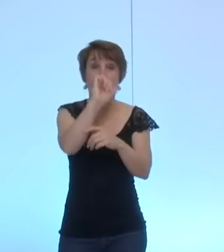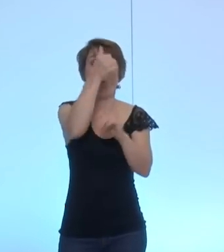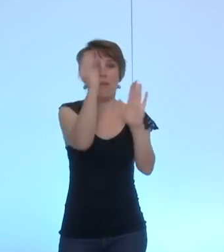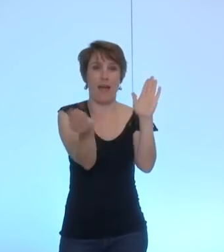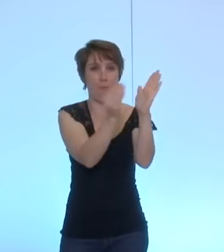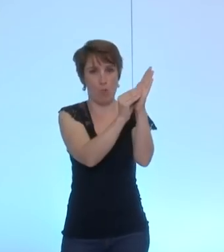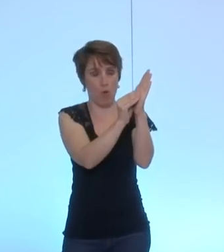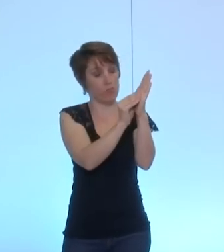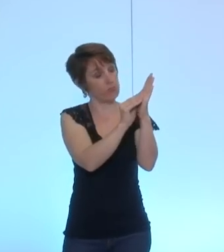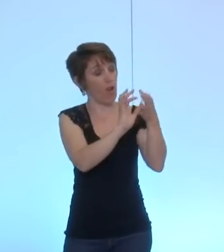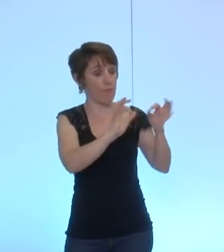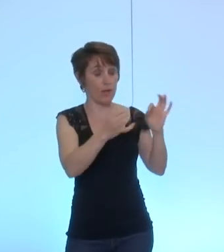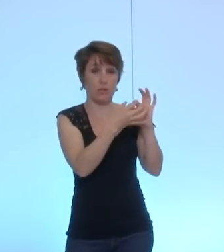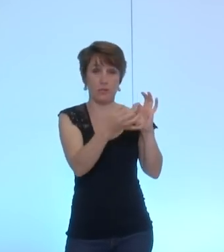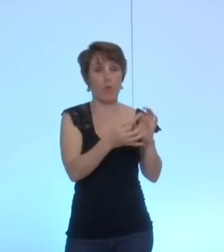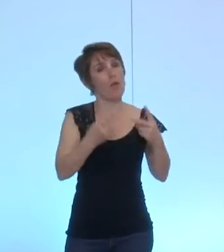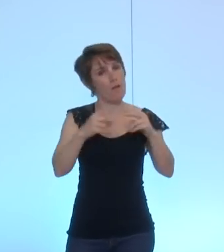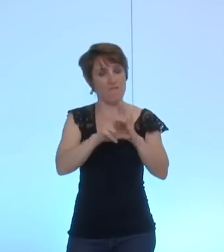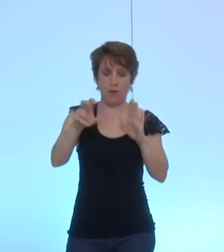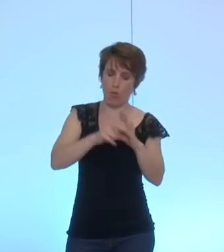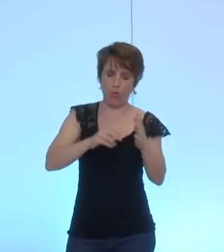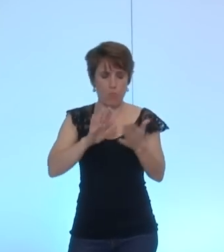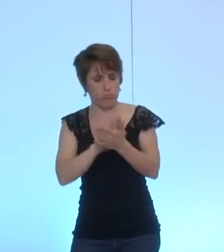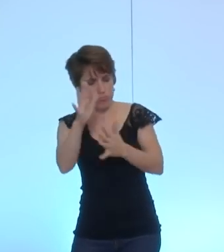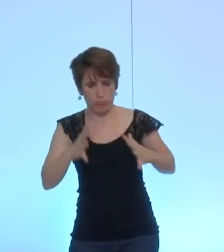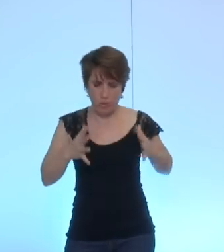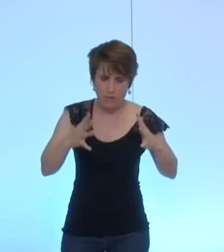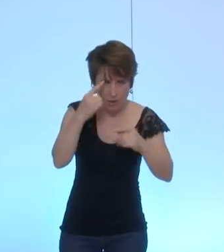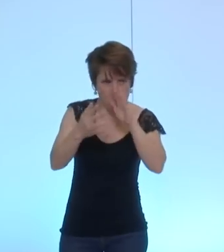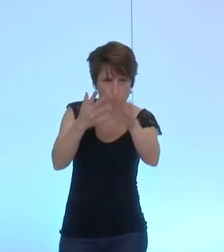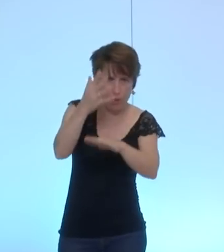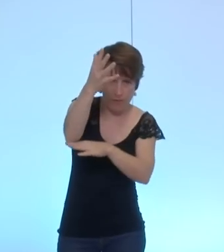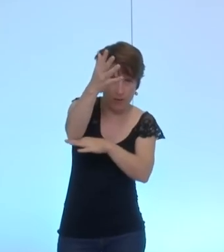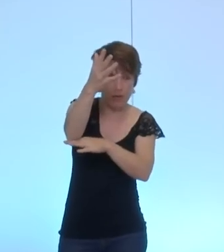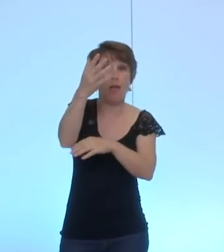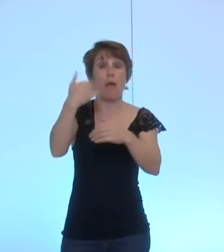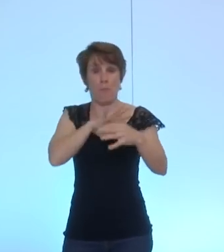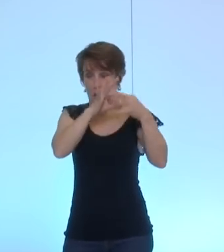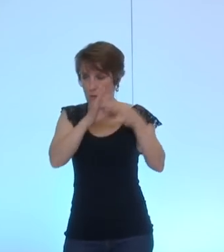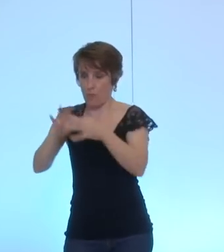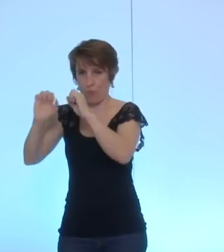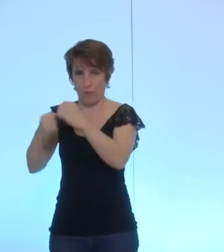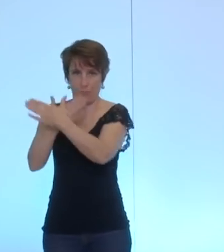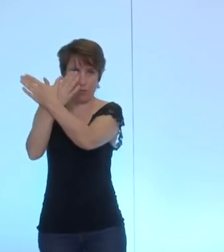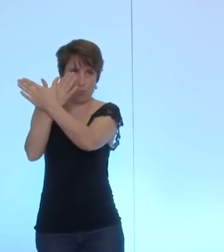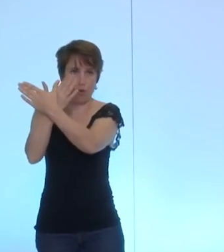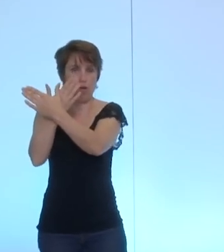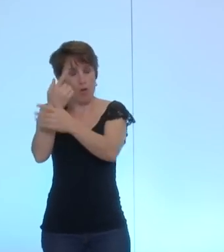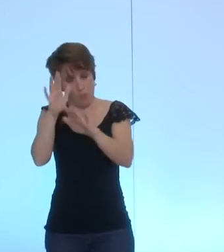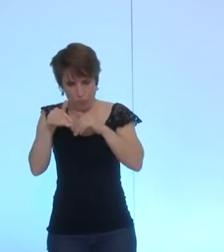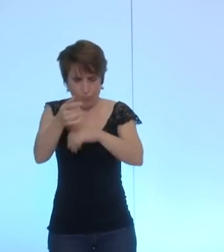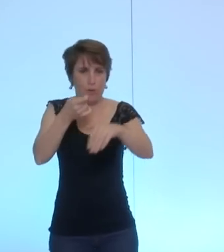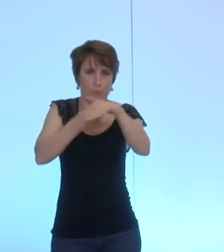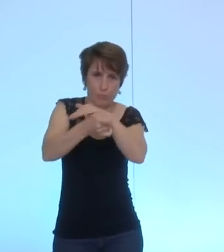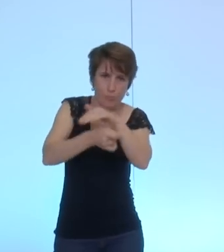ceci, la ville de Grenoble s'engage pour l'avenir à défendre au sein de la métropole le maintien des subventions au pré-rédit de R&D issus